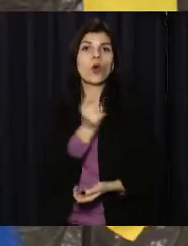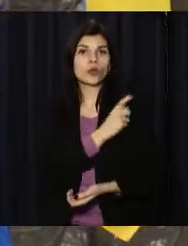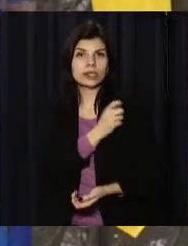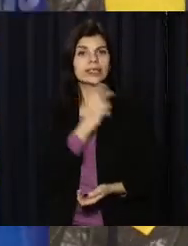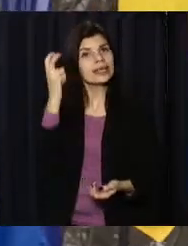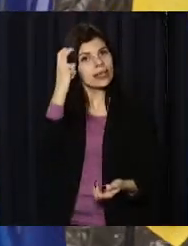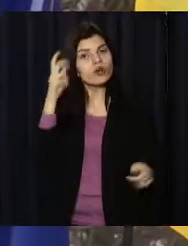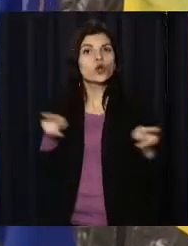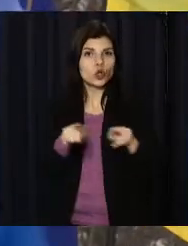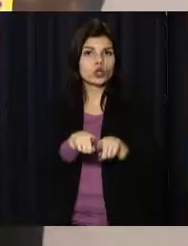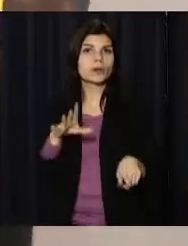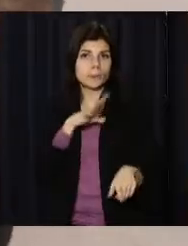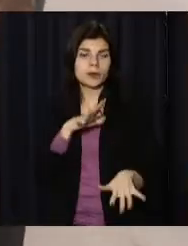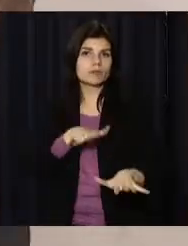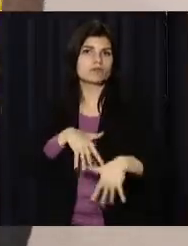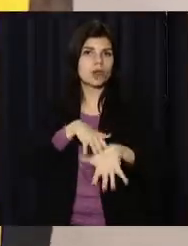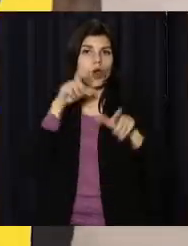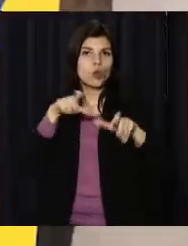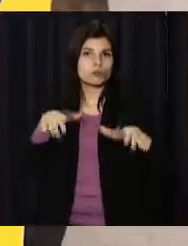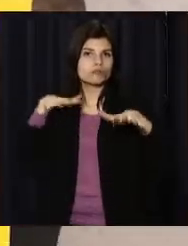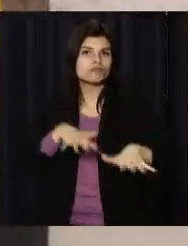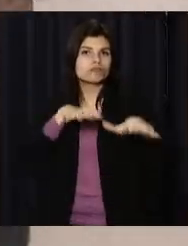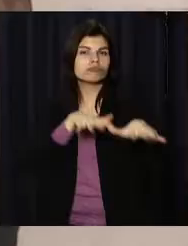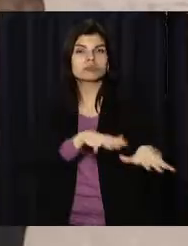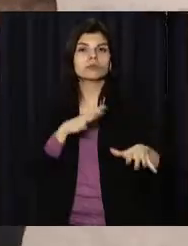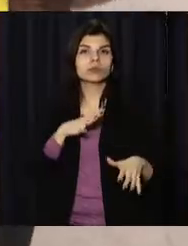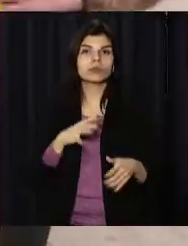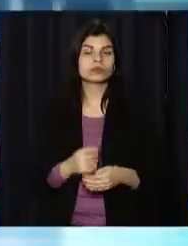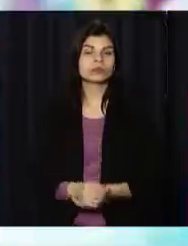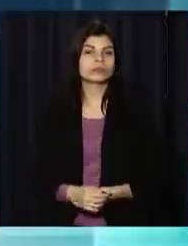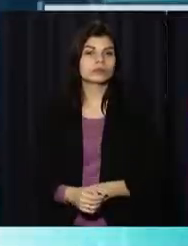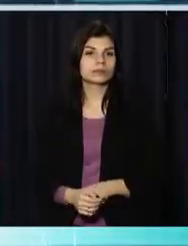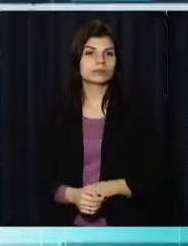Одесі, Києві. Лада Донець, OpenNews, телеканал «Відкритий».